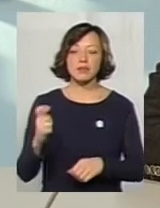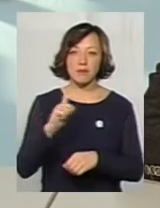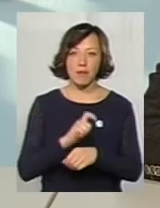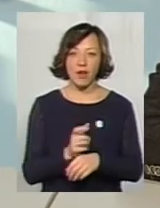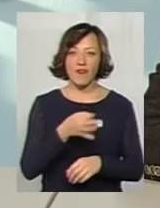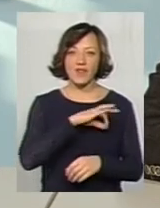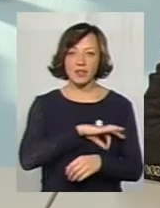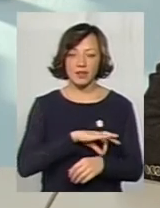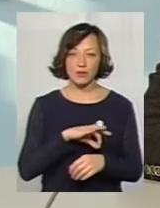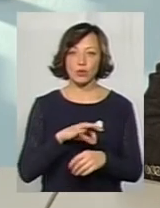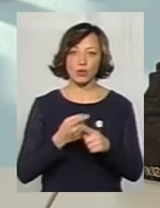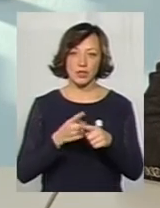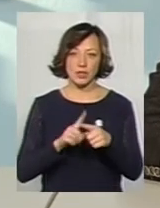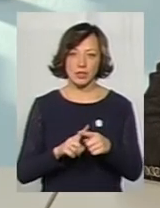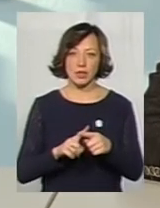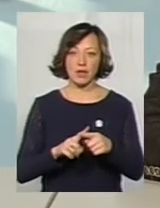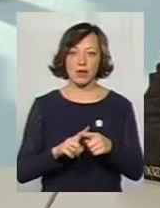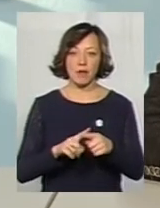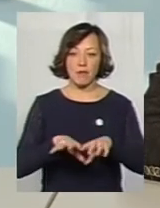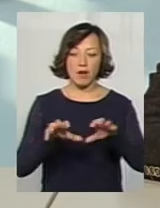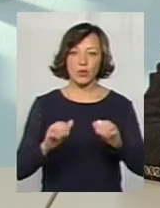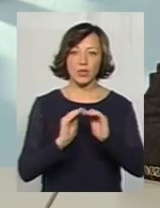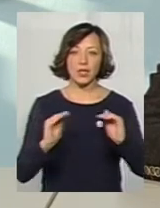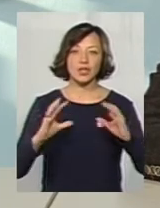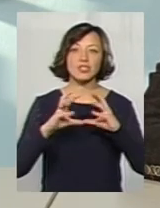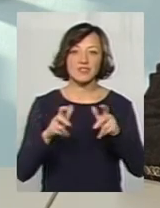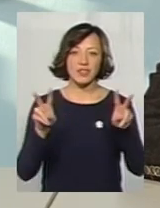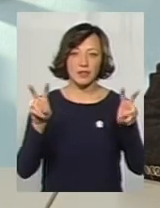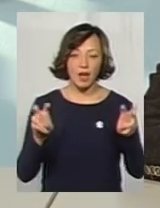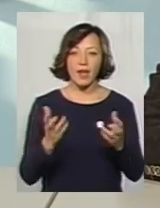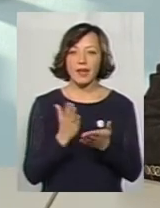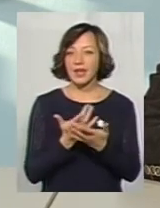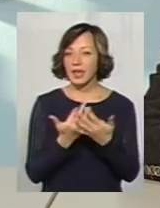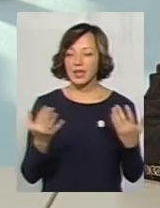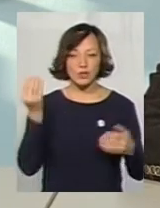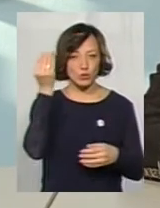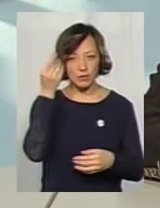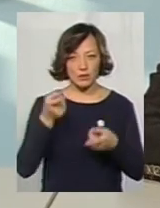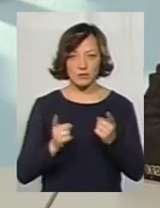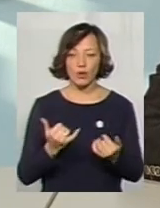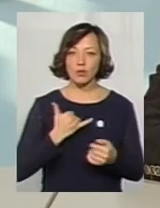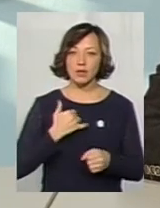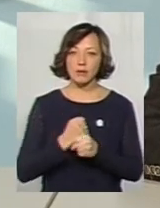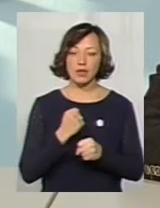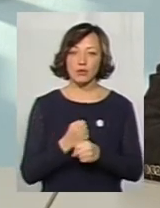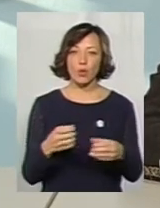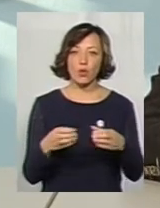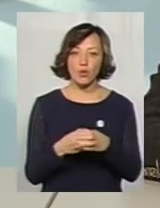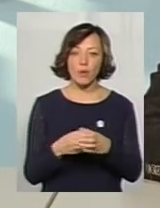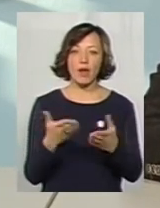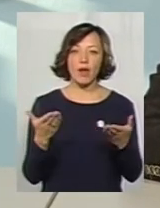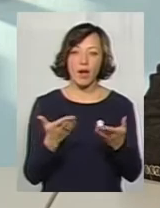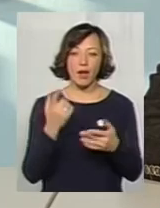ефективно використати таке комунальне майно, як дитячий світ. Є різні думки, насправді. У нас зараз працює робоча група, яка